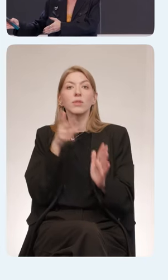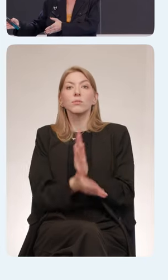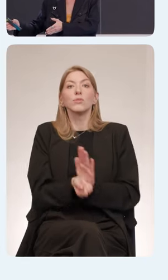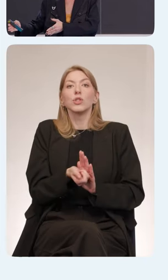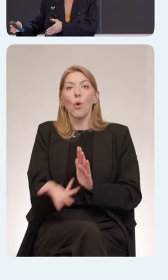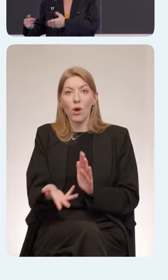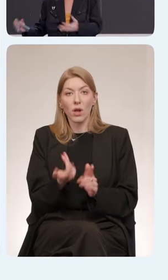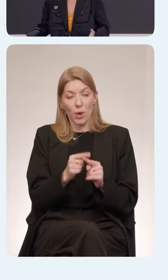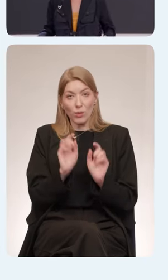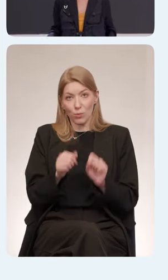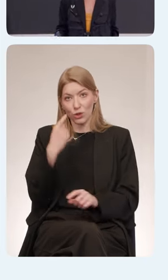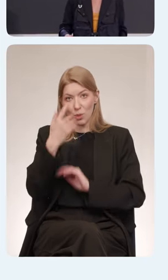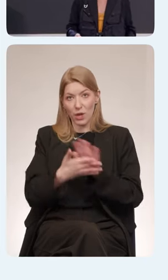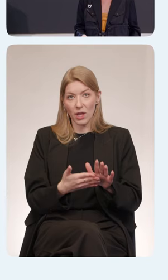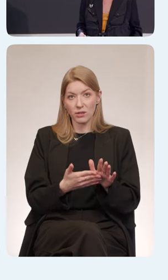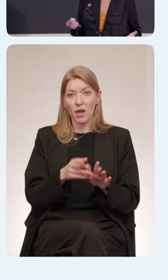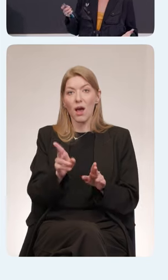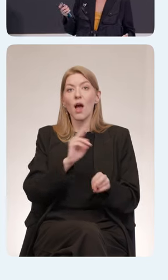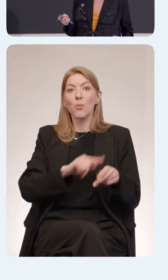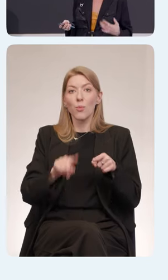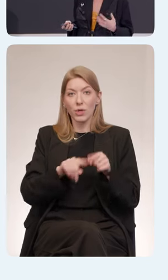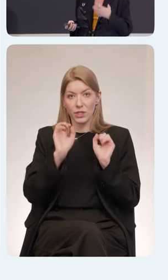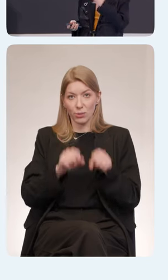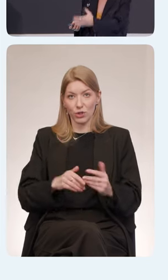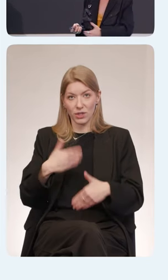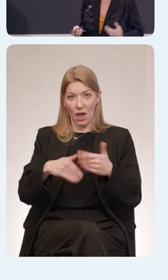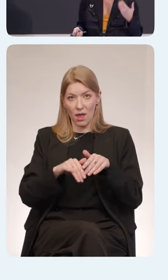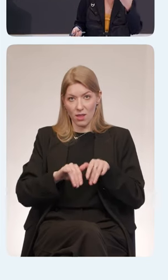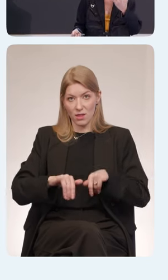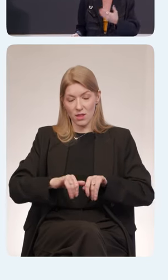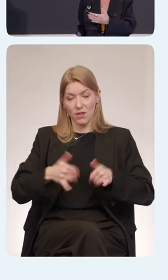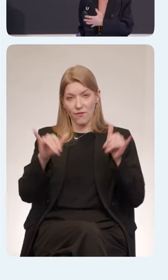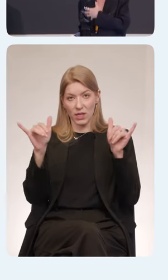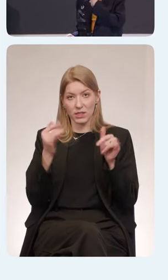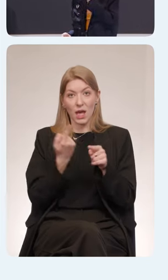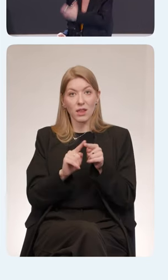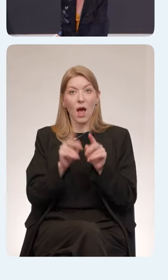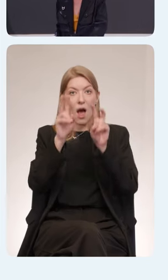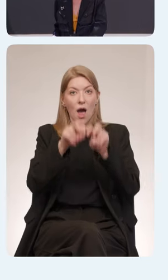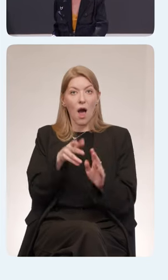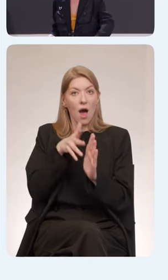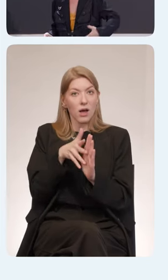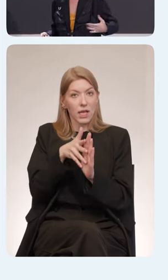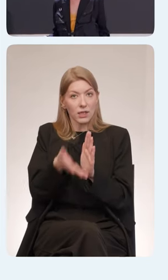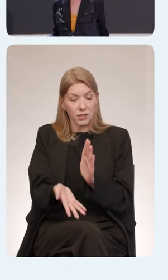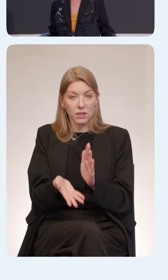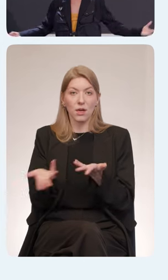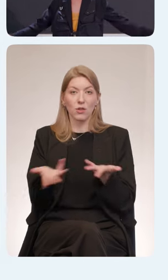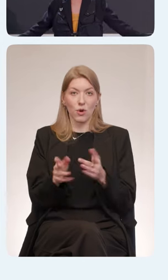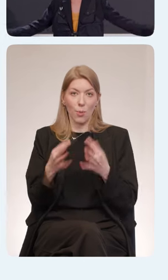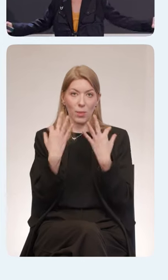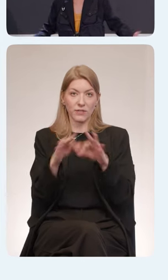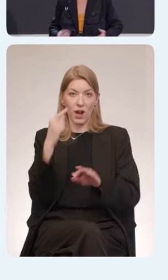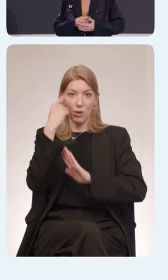вы можете двигаться. Это тоже очень хорошая аналитика, потому что эта аналитика позволяет вам, во-первых, отраспективно оценить свой опыт, а во-вторых,